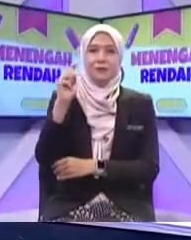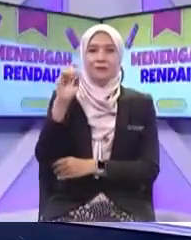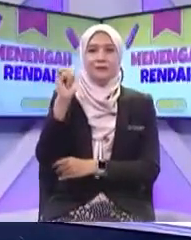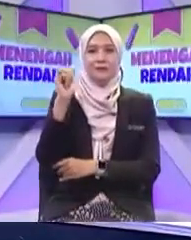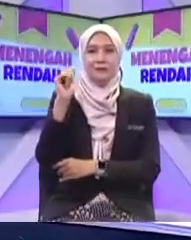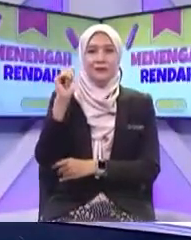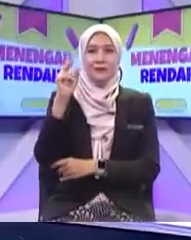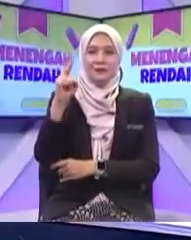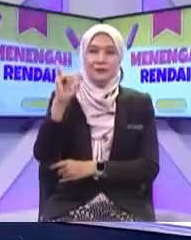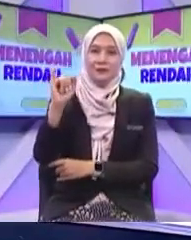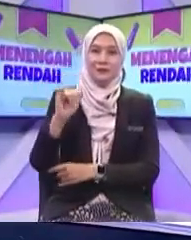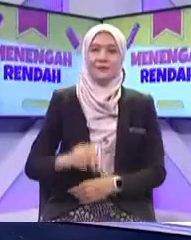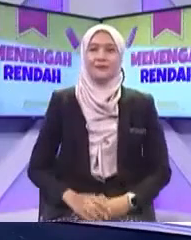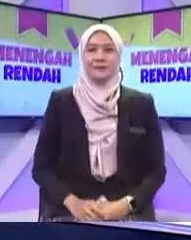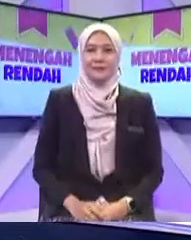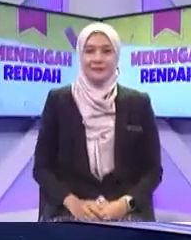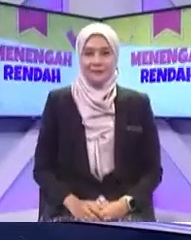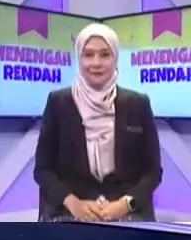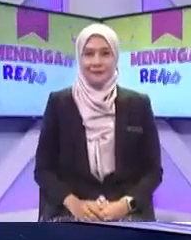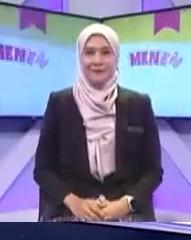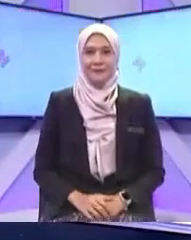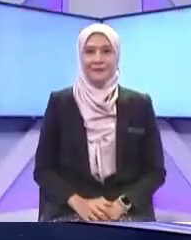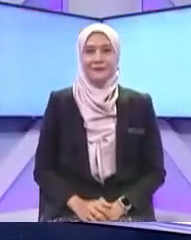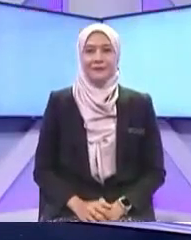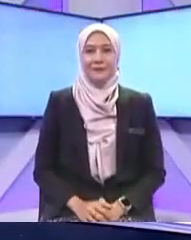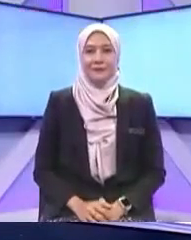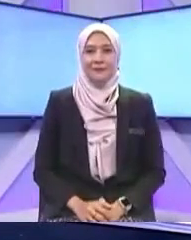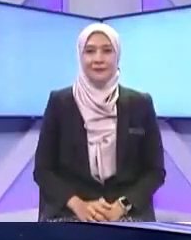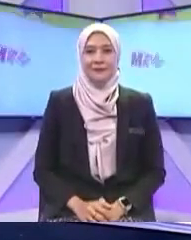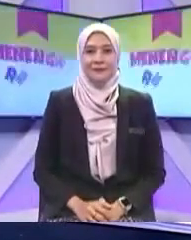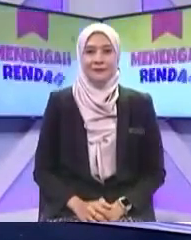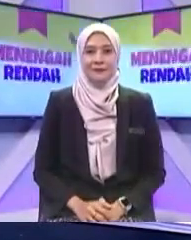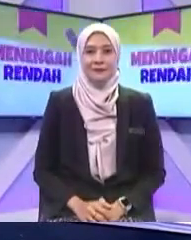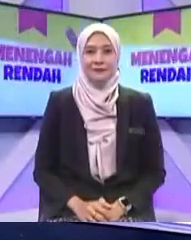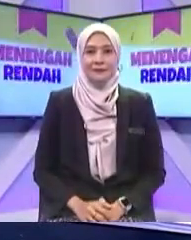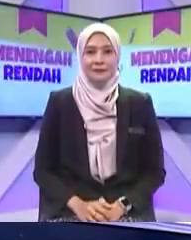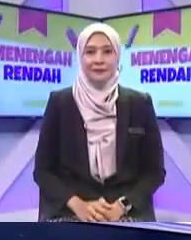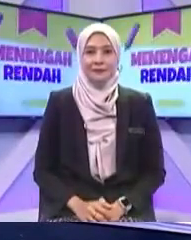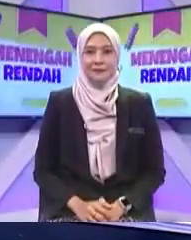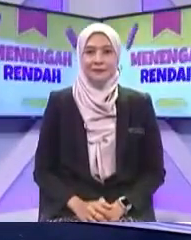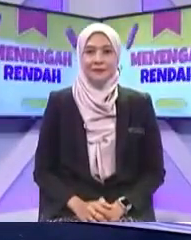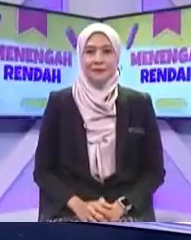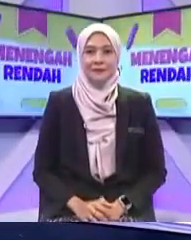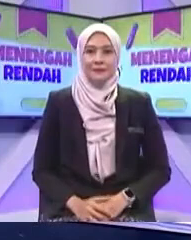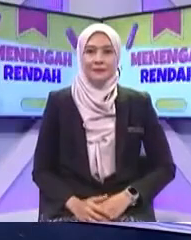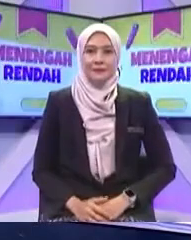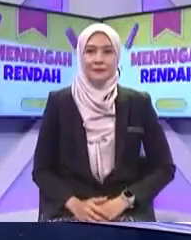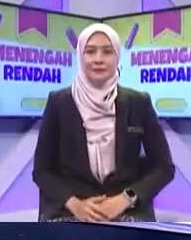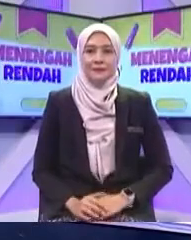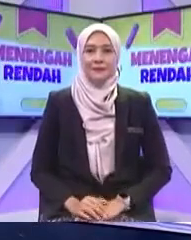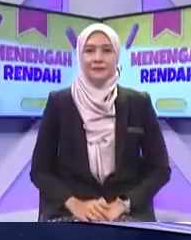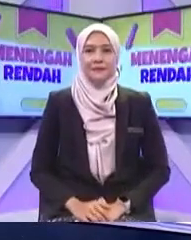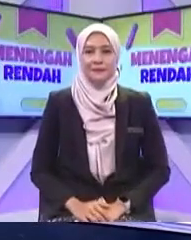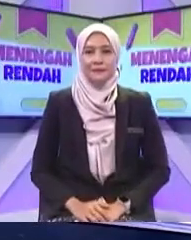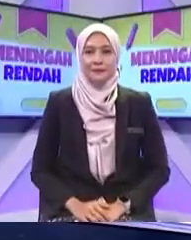jurubah secara kita itu cikgu Aida Hafiziana Muhammad Sobri dari SK Peringan Khas Ipoh Cemu Perak baiklah insyaAllah kita